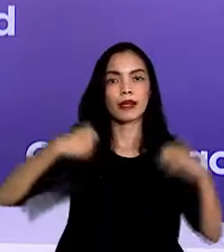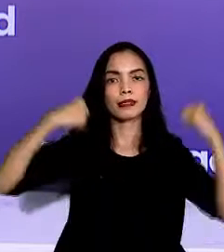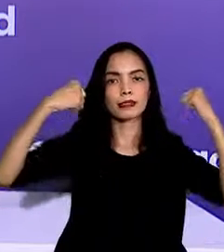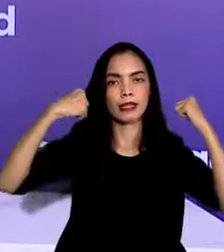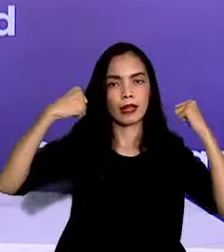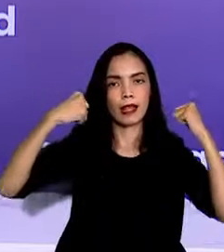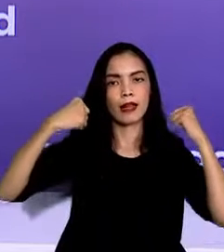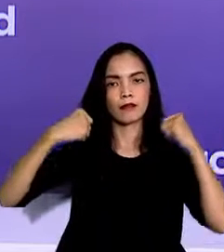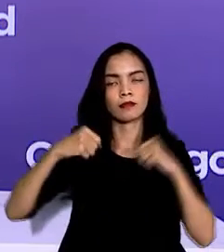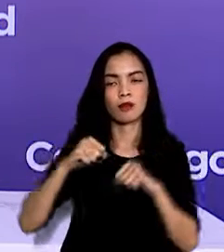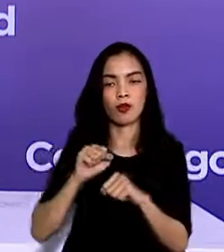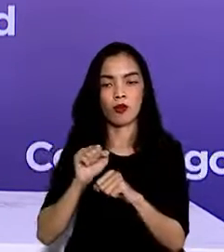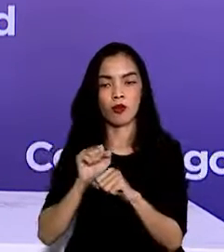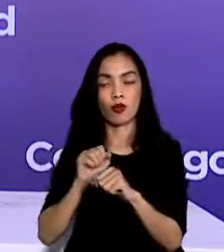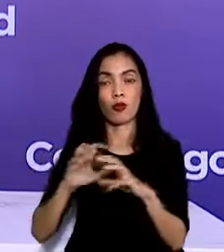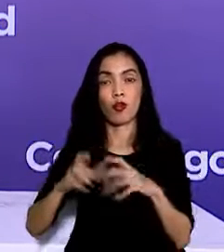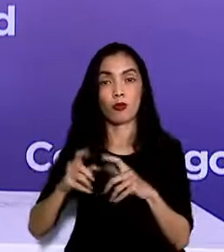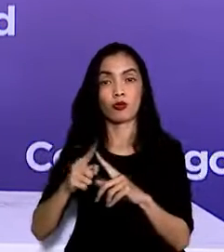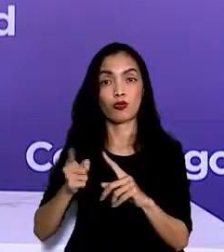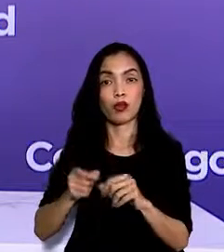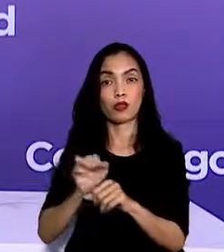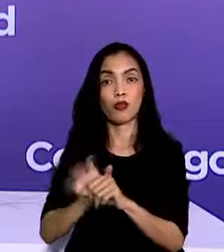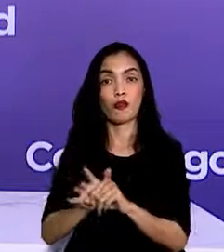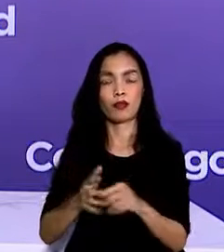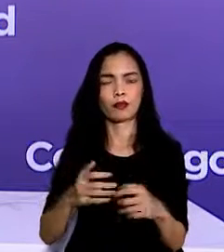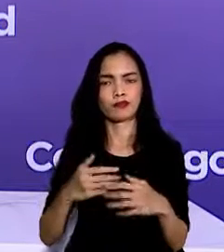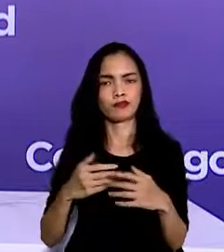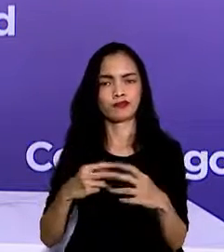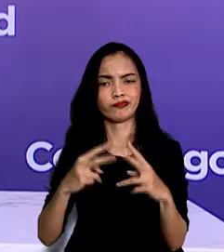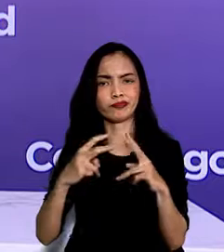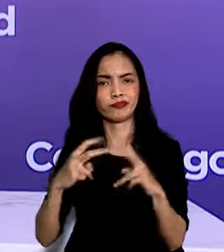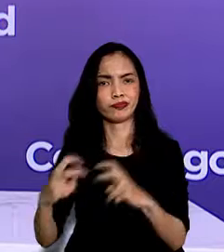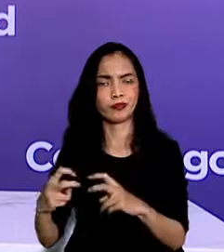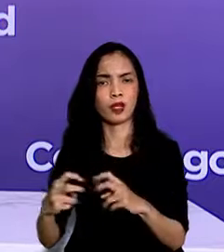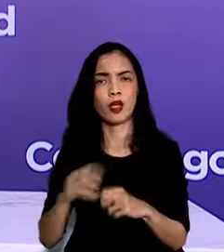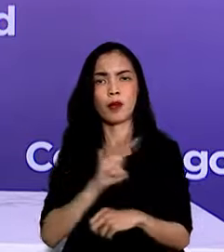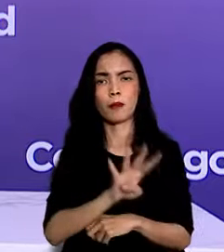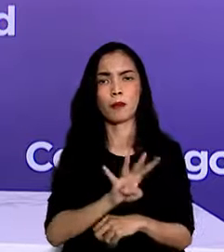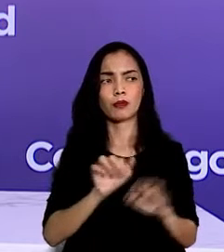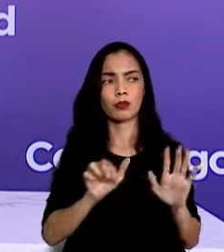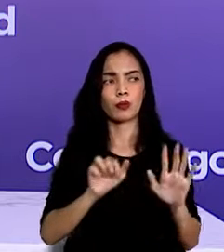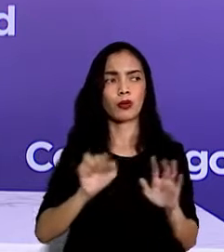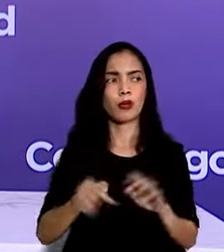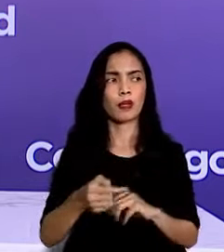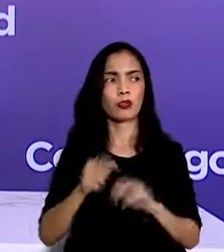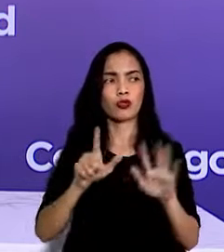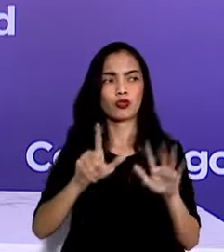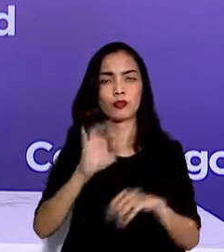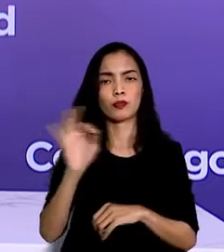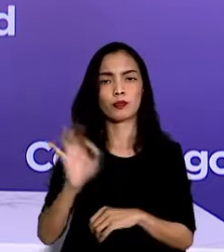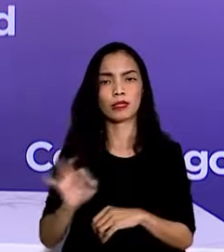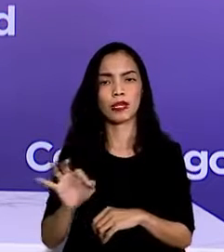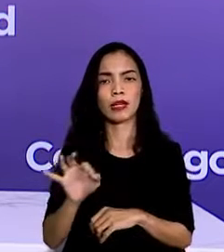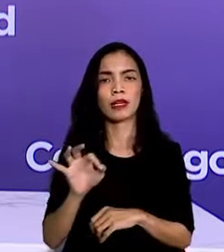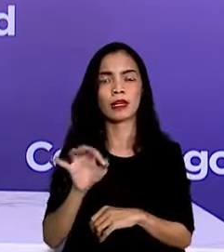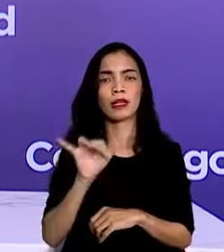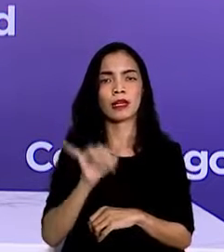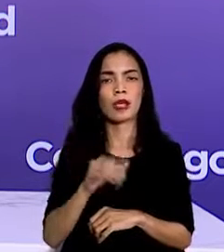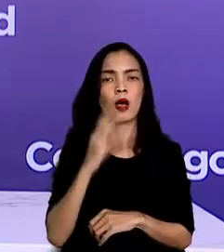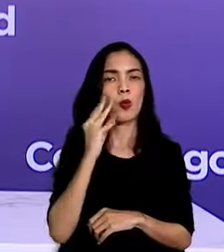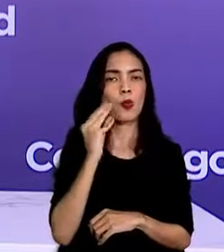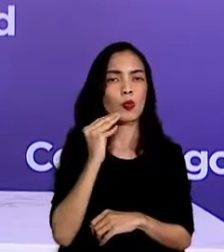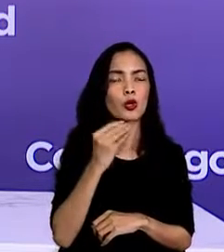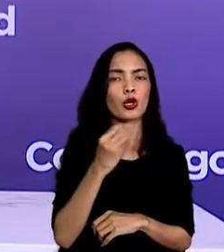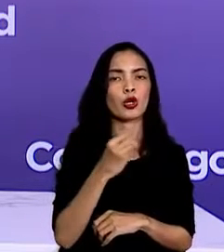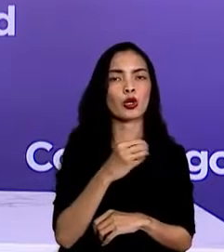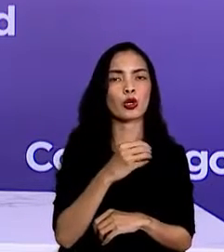diolah oleh Satgas COVID-19 46,7 persen kematian ini berasal dari populasi berusia